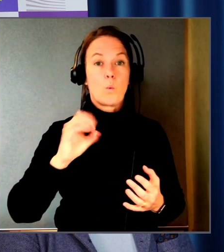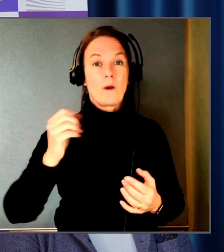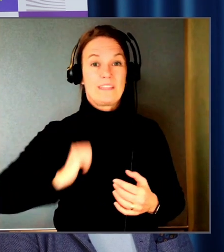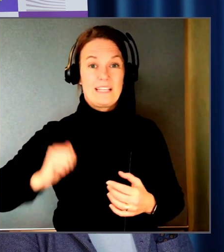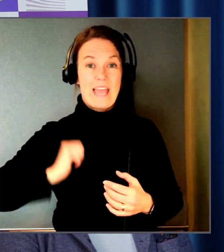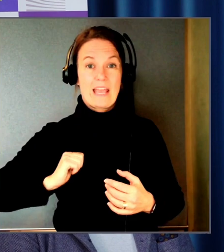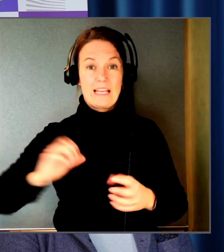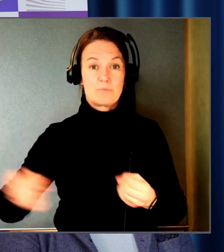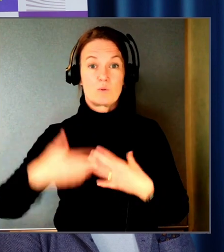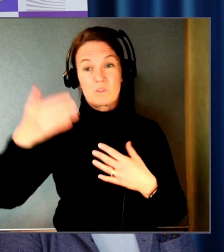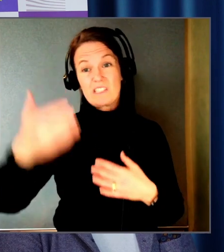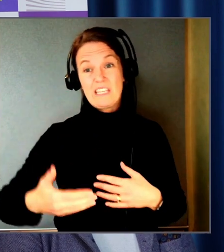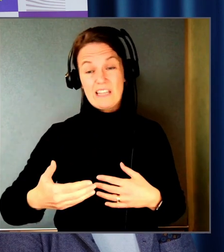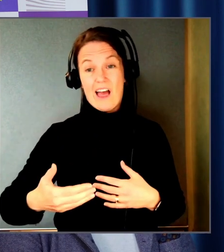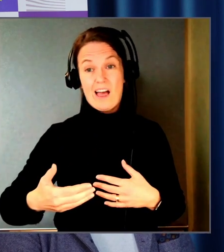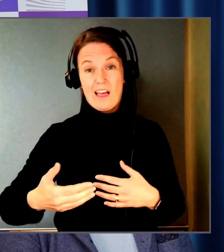man...